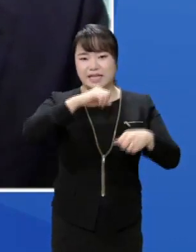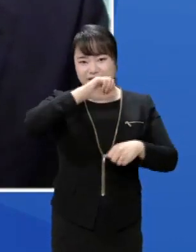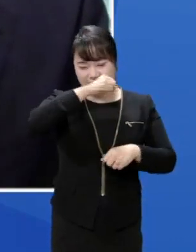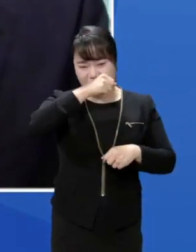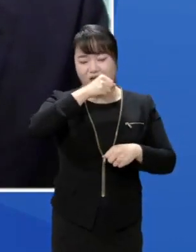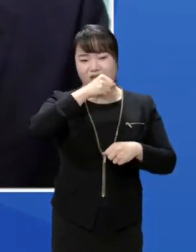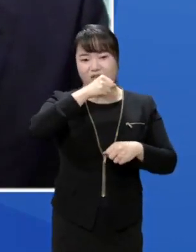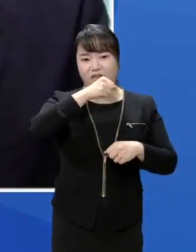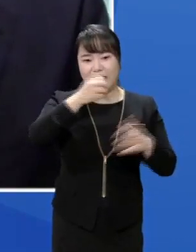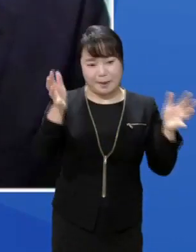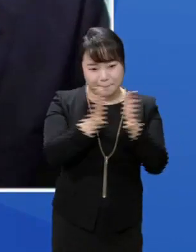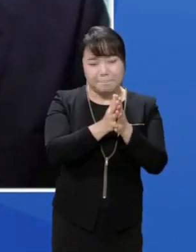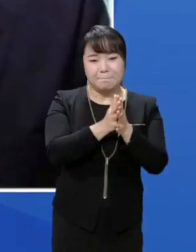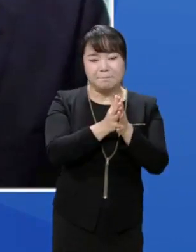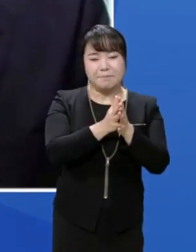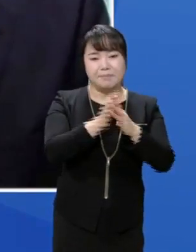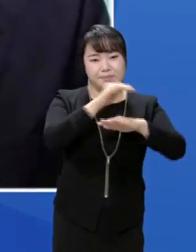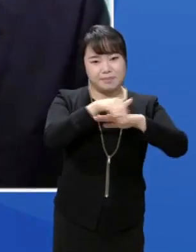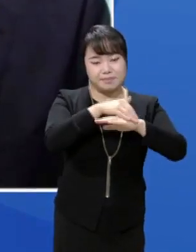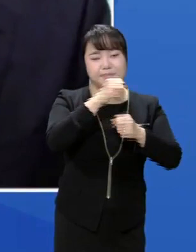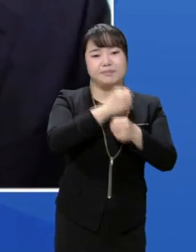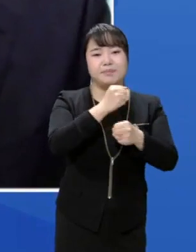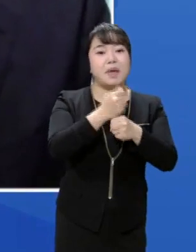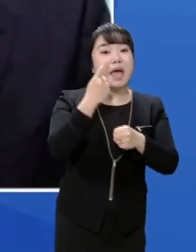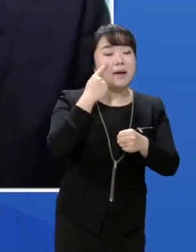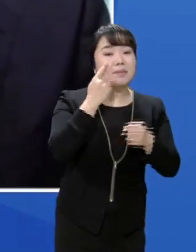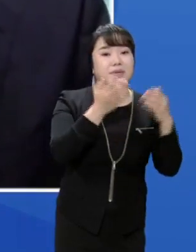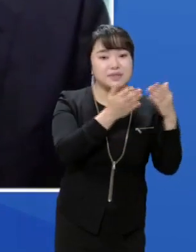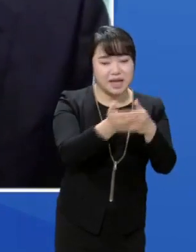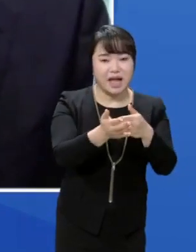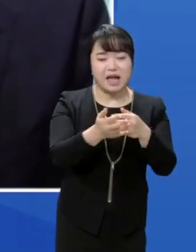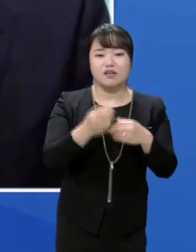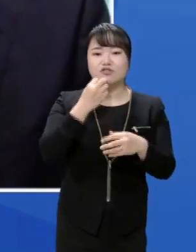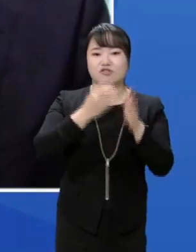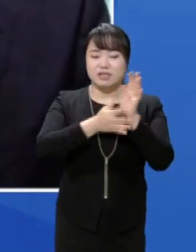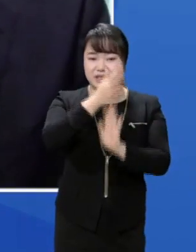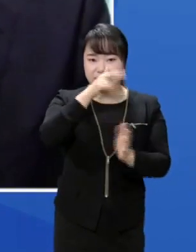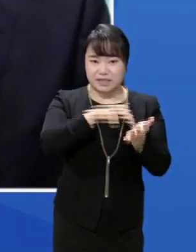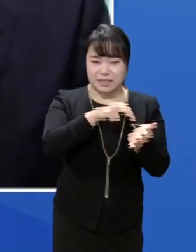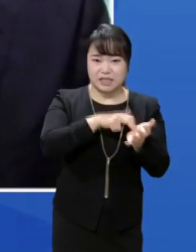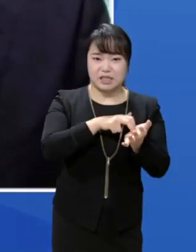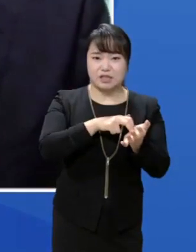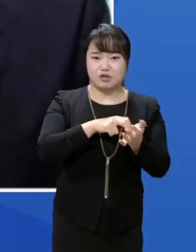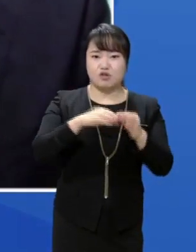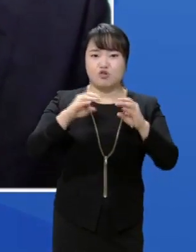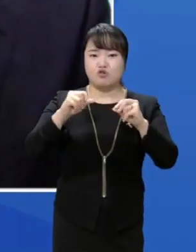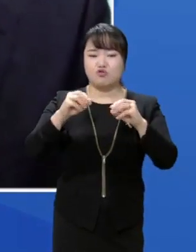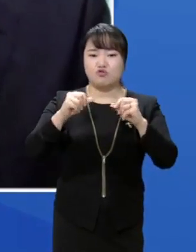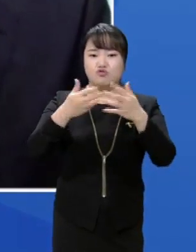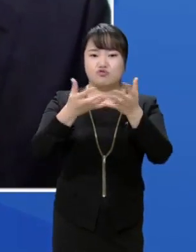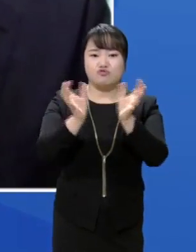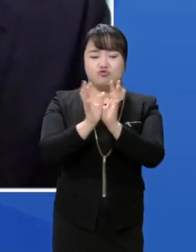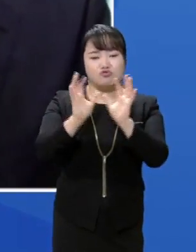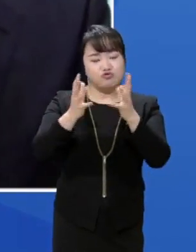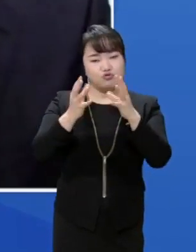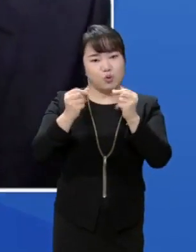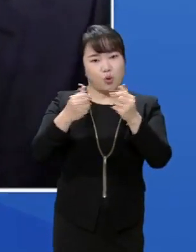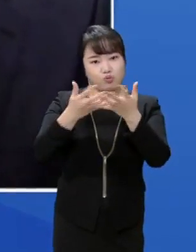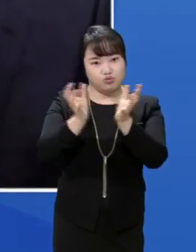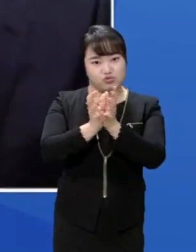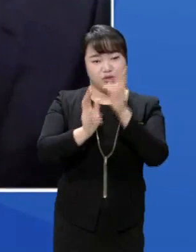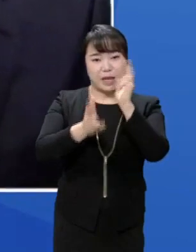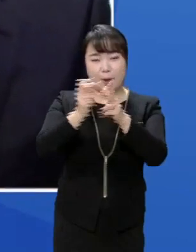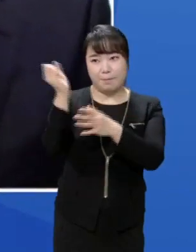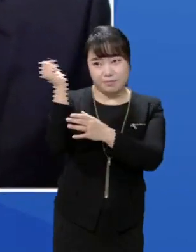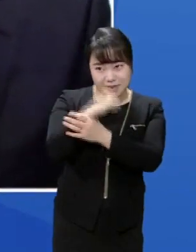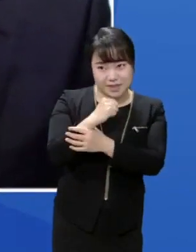하자라고 해서 결정을 했고 서울시에서 이 재정사업에 대한 국토부 승인을 요청했고 작년에서 1년